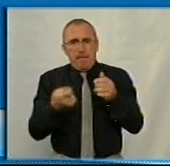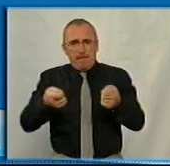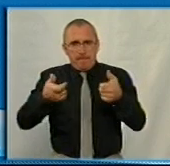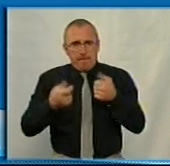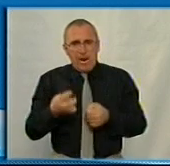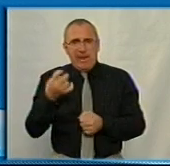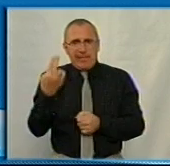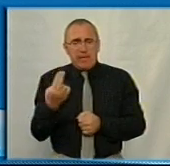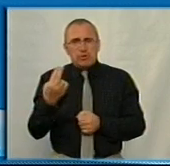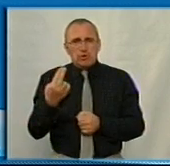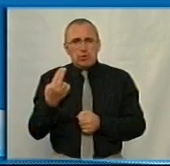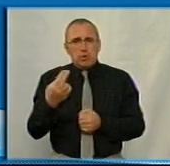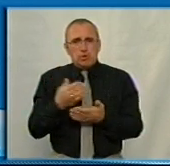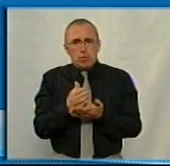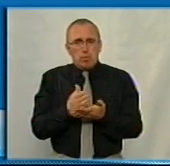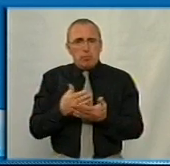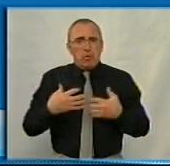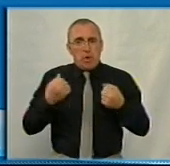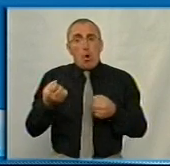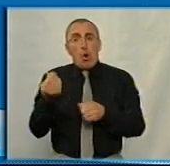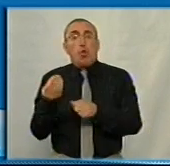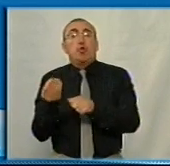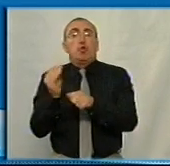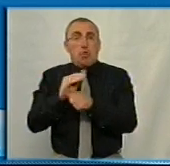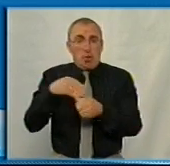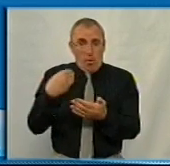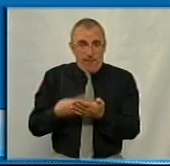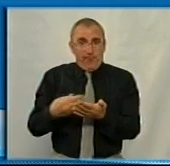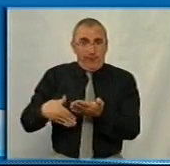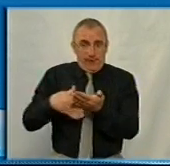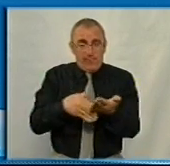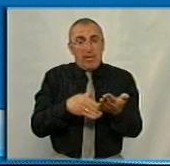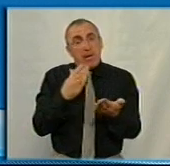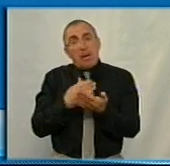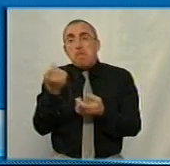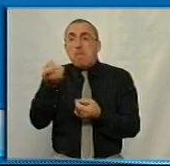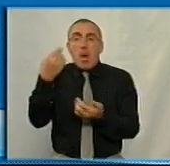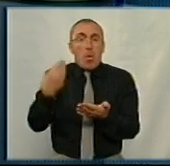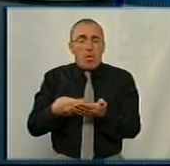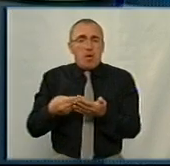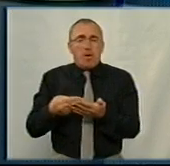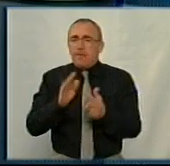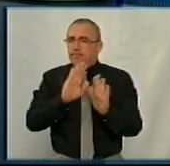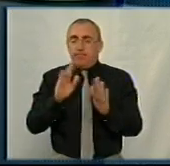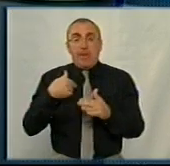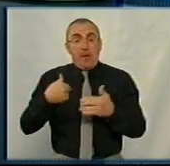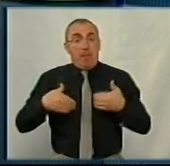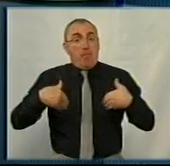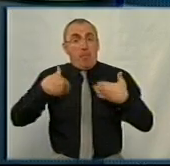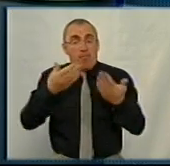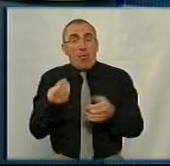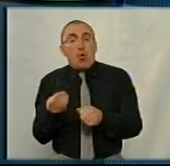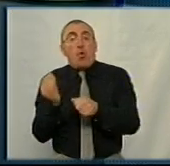Національної служби здоров'я, чи дофінансовуєте ті, які вже є, тільки вони мало грошей? Ні. Наша пропозиція –